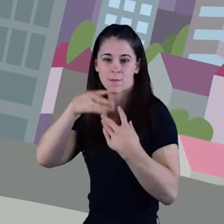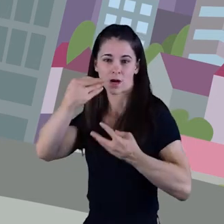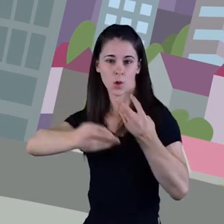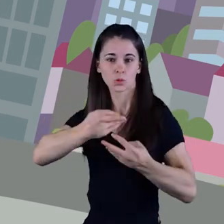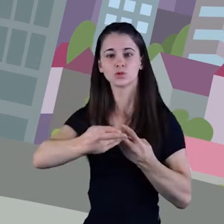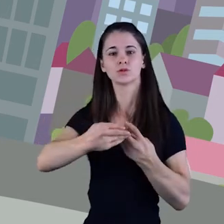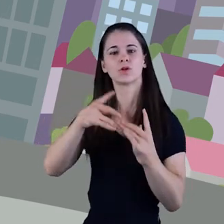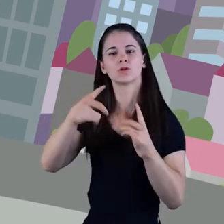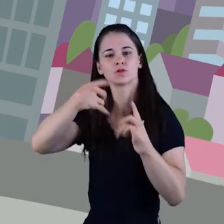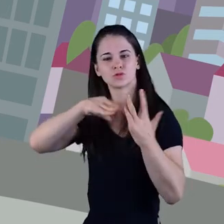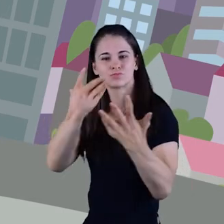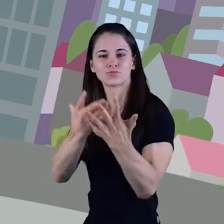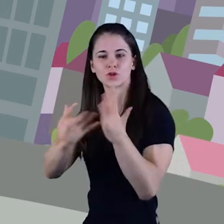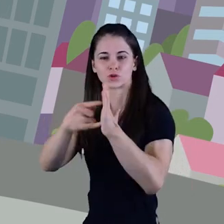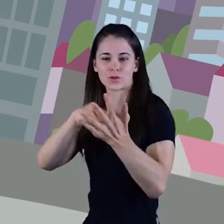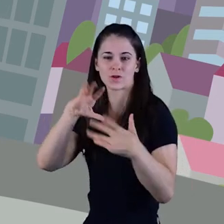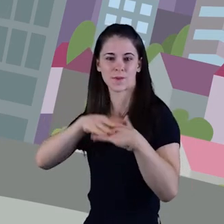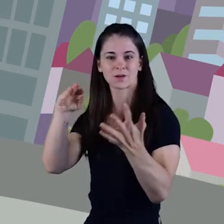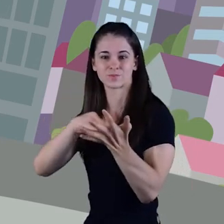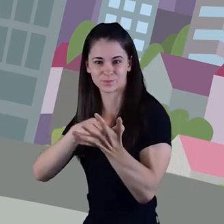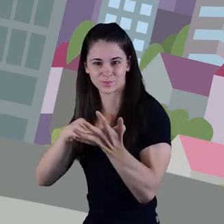i proposem solucions per resoldre'ns.